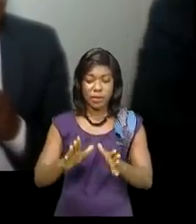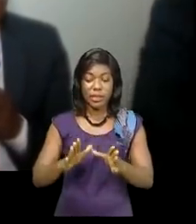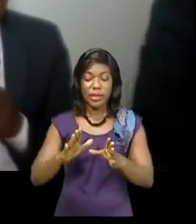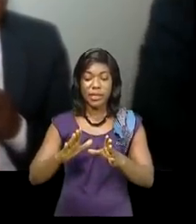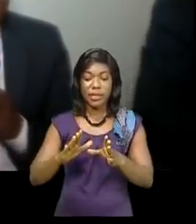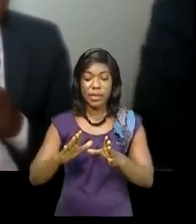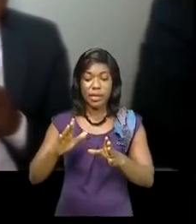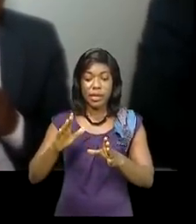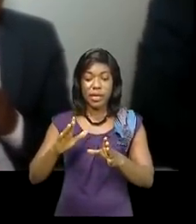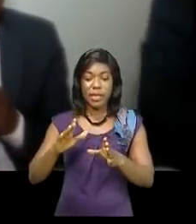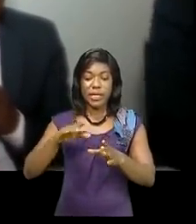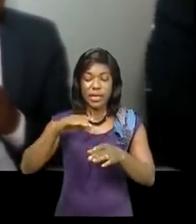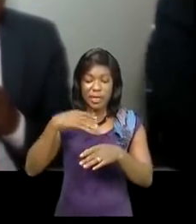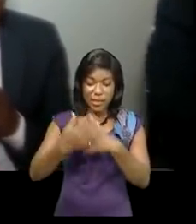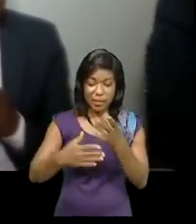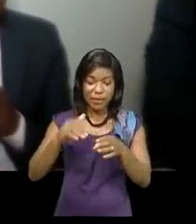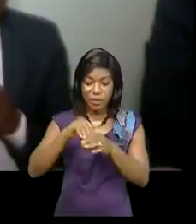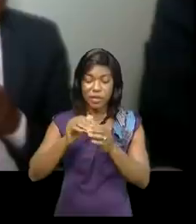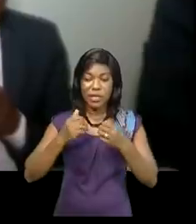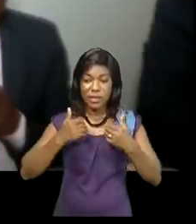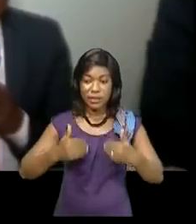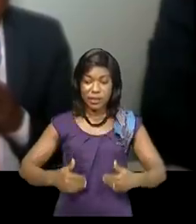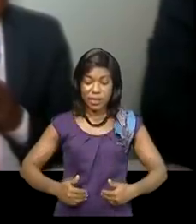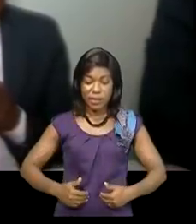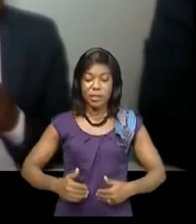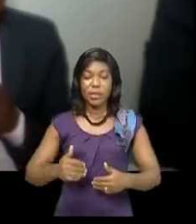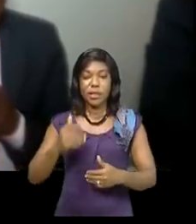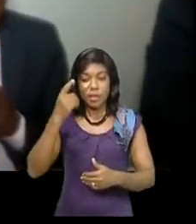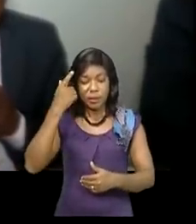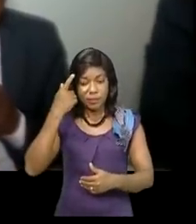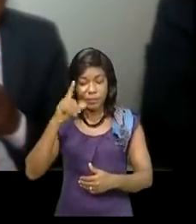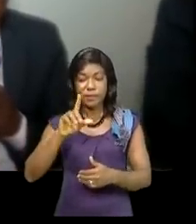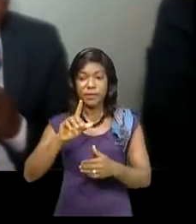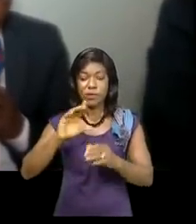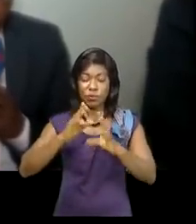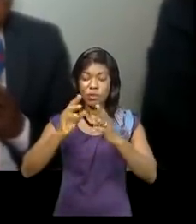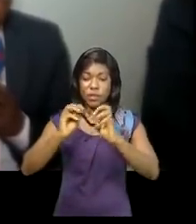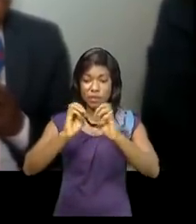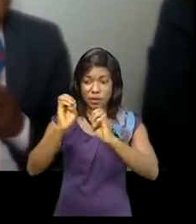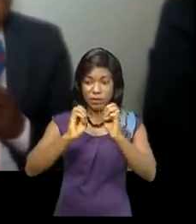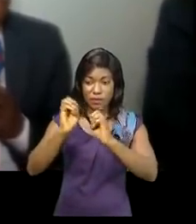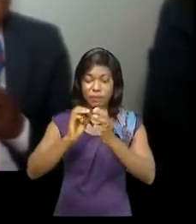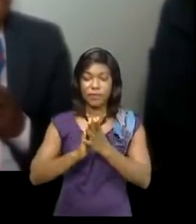à tous les niveaux de la pyramide des sanitaires de la DPS